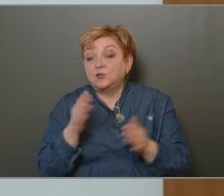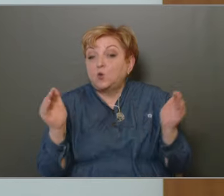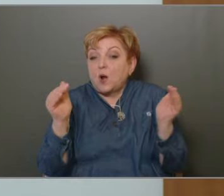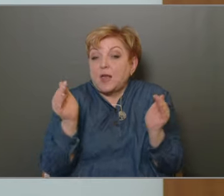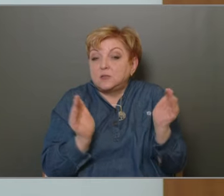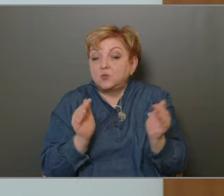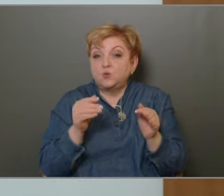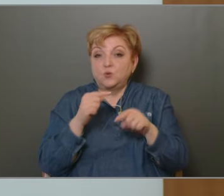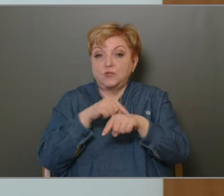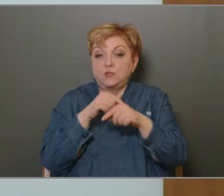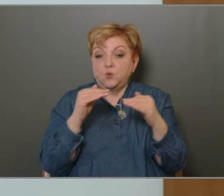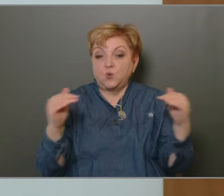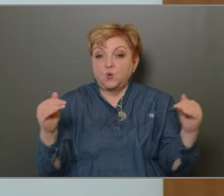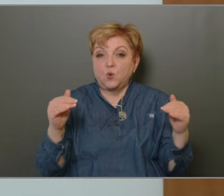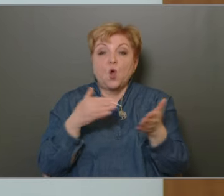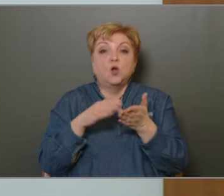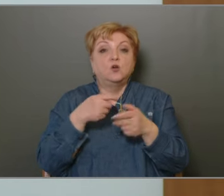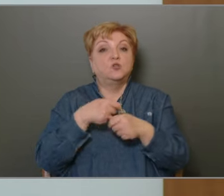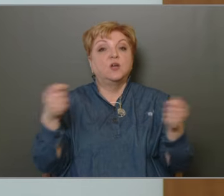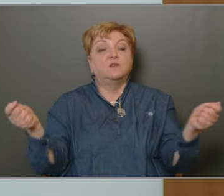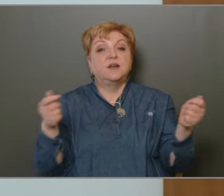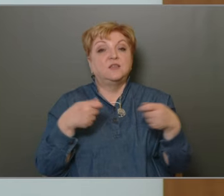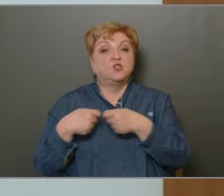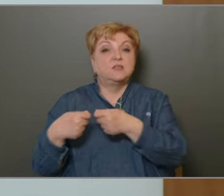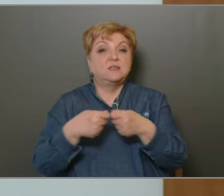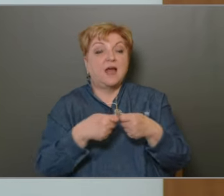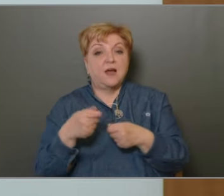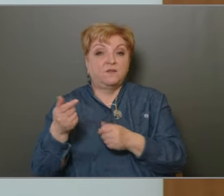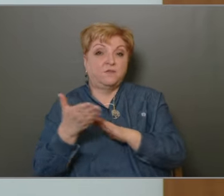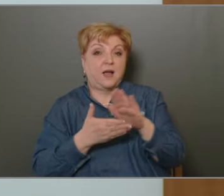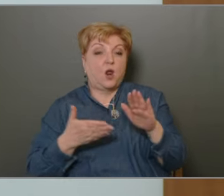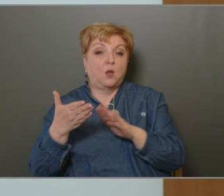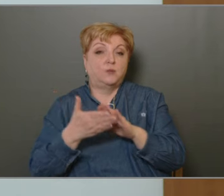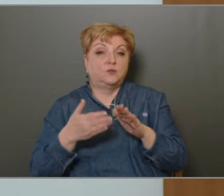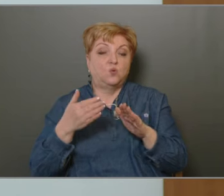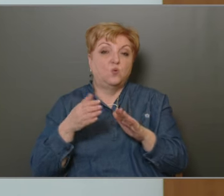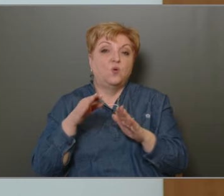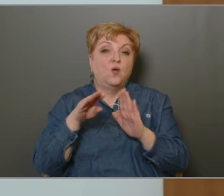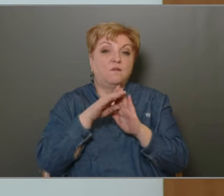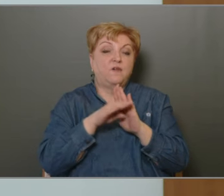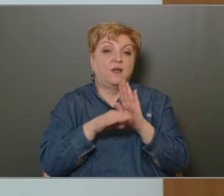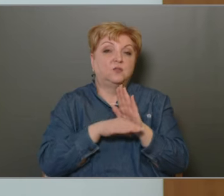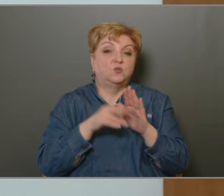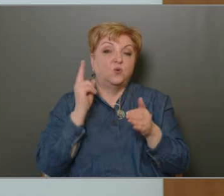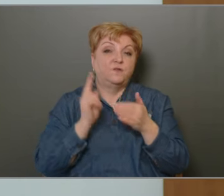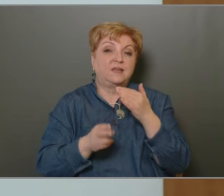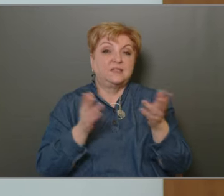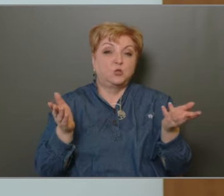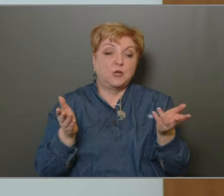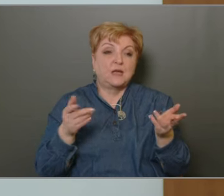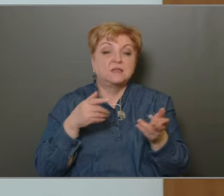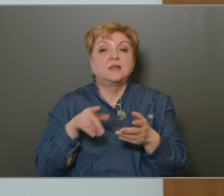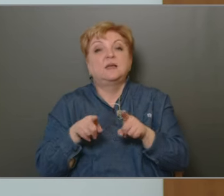leszűkült idősáv, amely a költségvetési szerv tevékenységét megalapozó feladatok végzéséhez, ilyen az